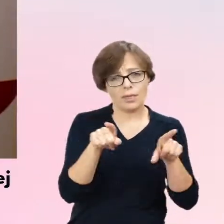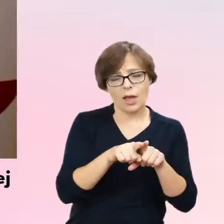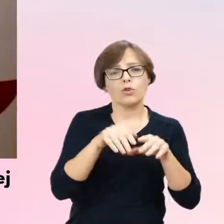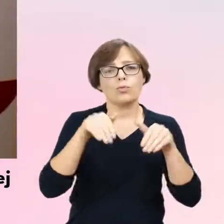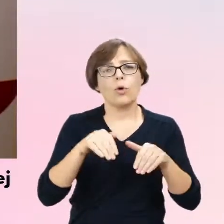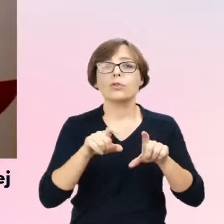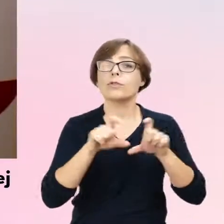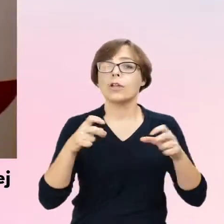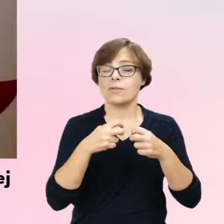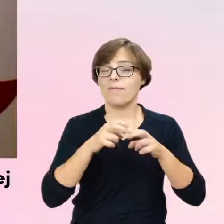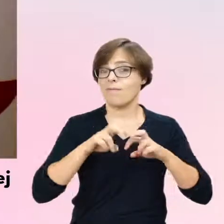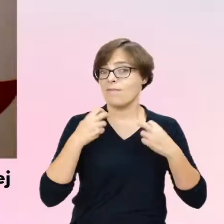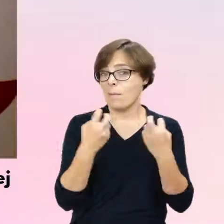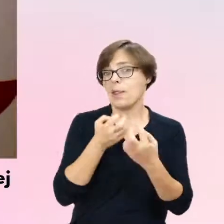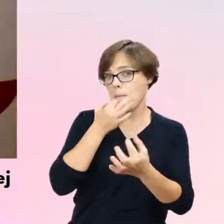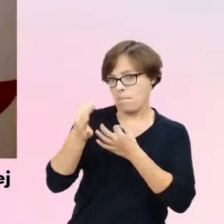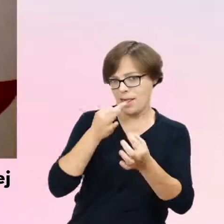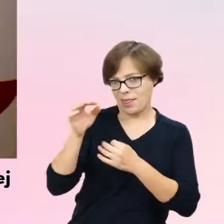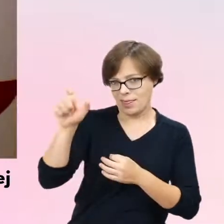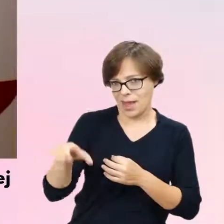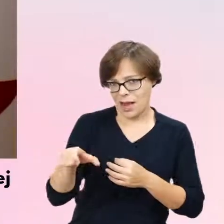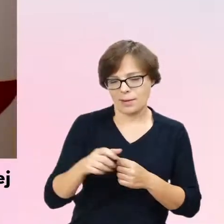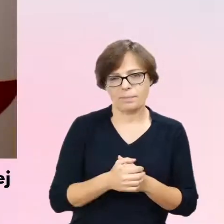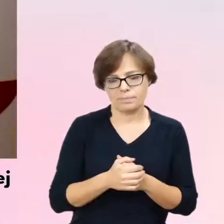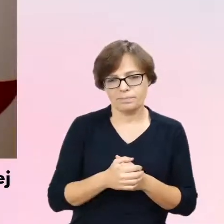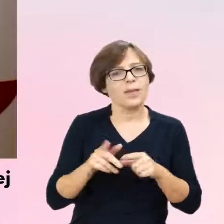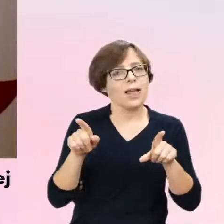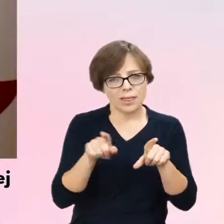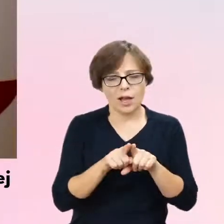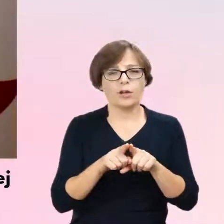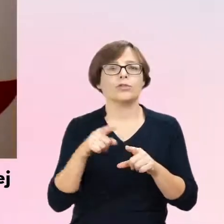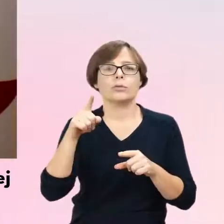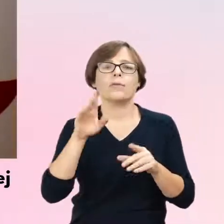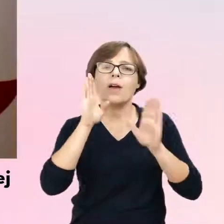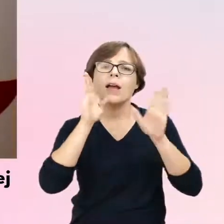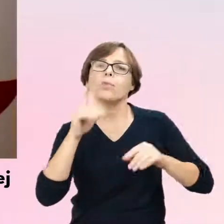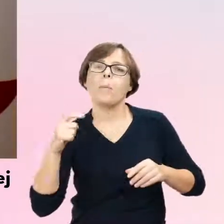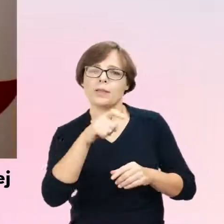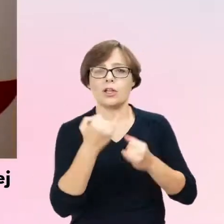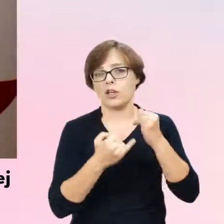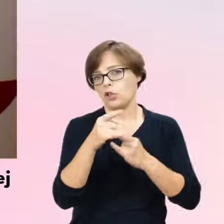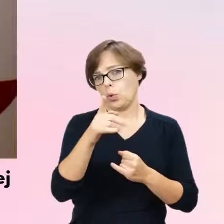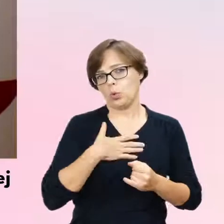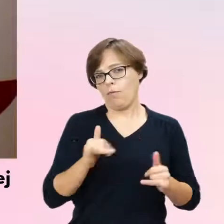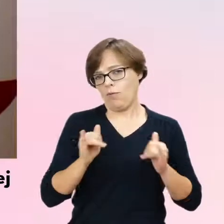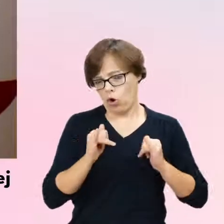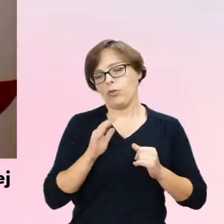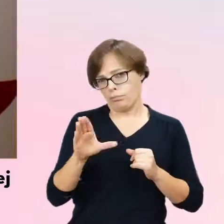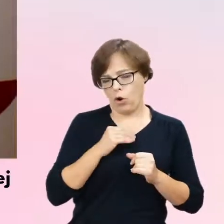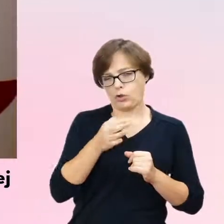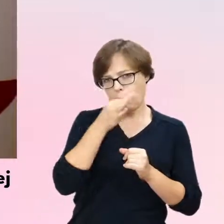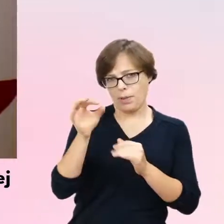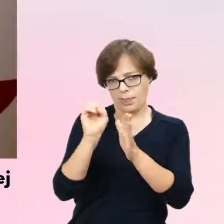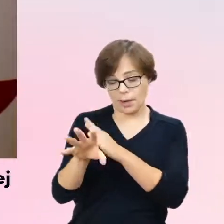czasie webinaru pytania, również na Messengerze, jeśli to dla Państwa będzie wygodniejsze. A